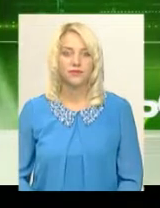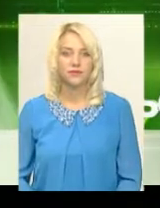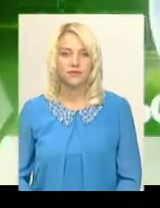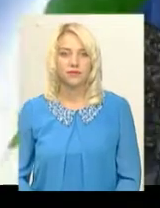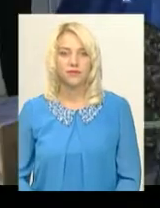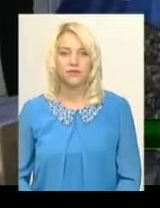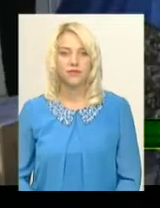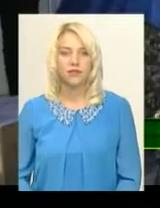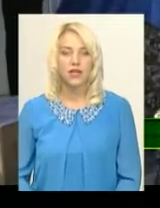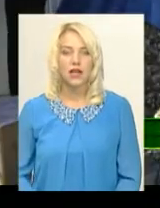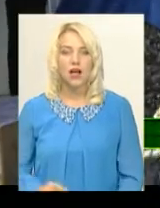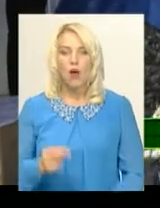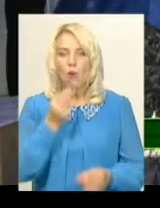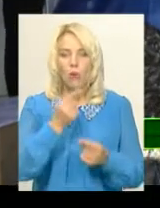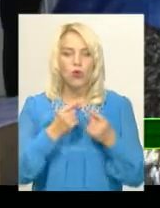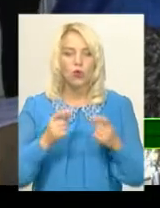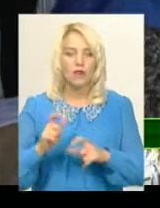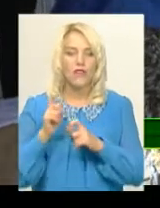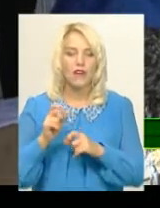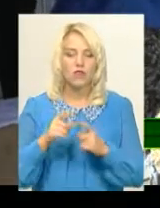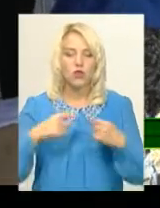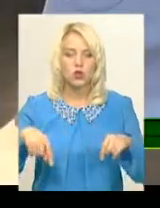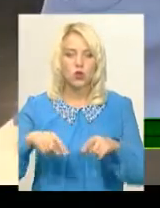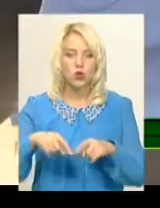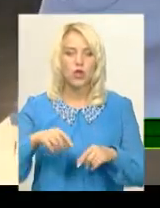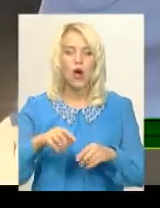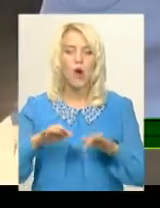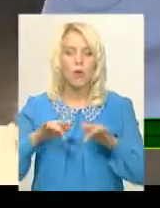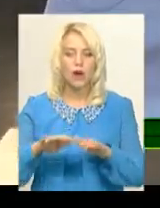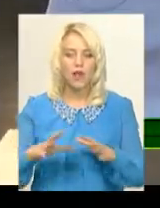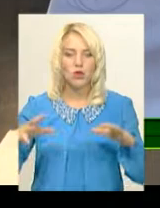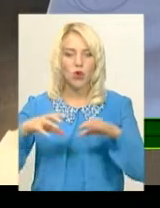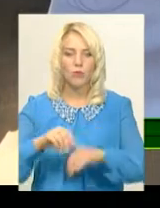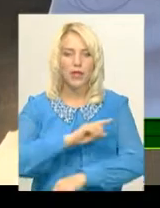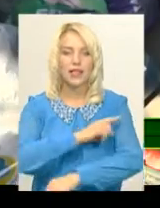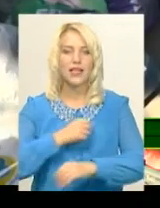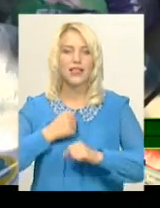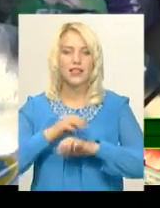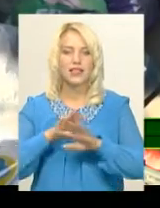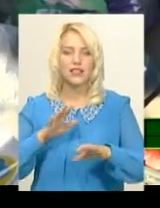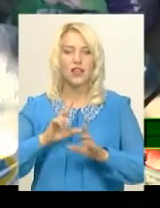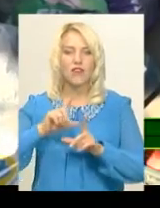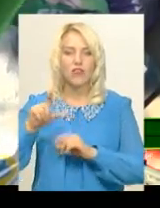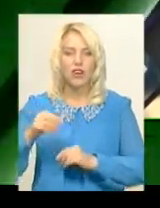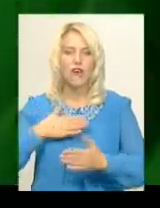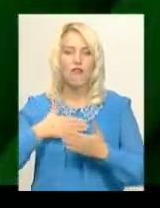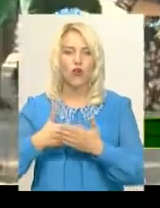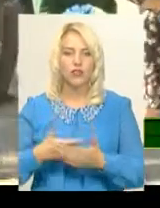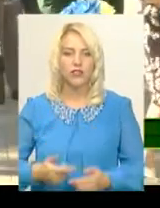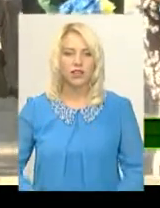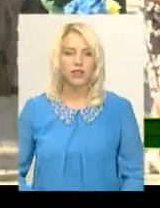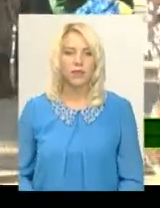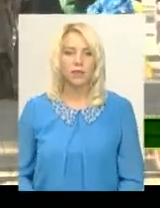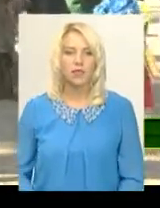Із продуктовим вантажем в зону операції об'єднаних сил вирушили волонтери громадської організації «Українок-Яворина».